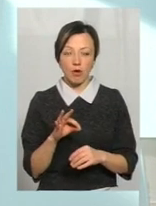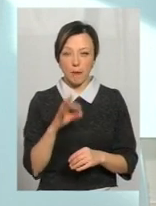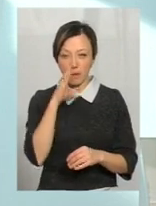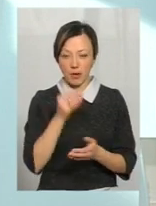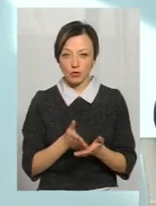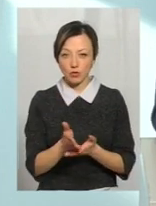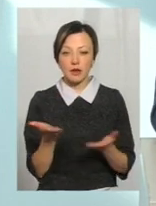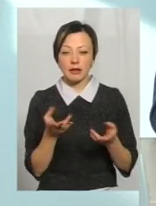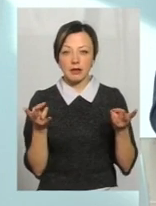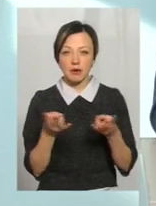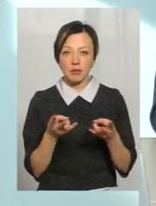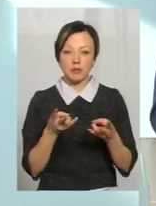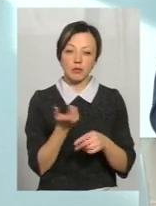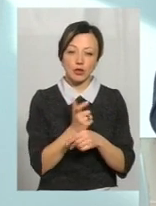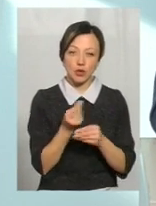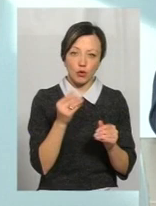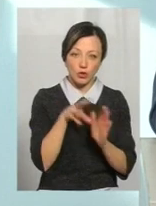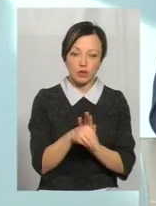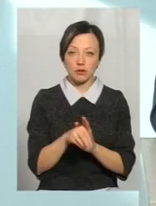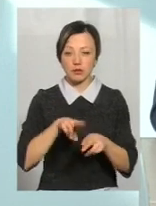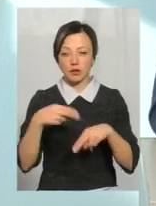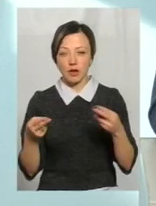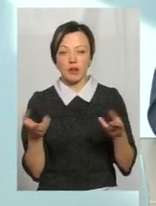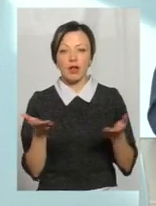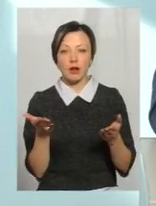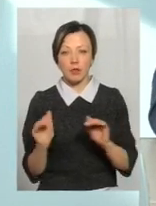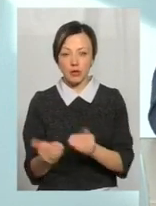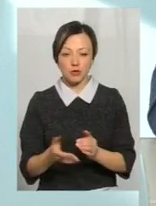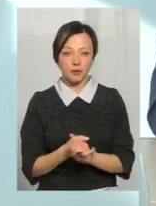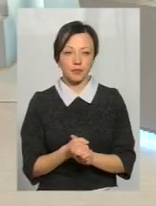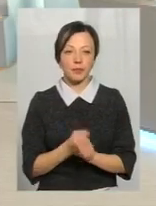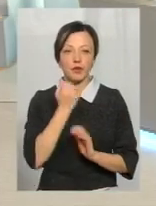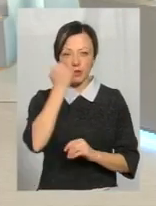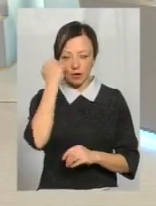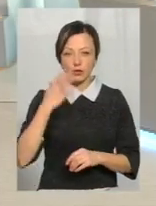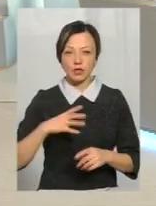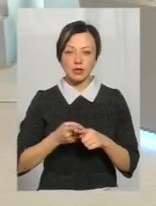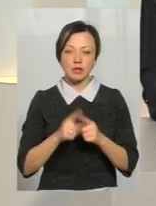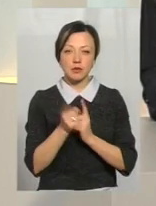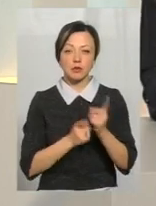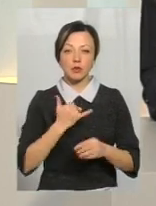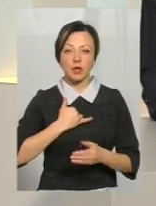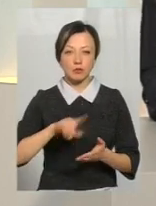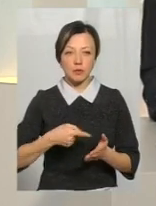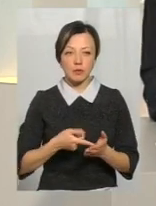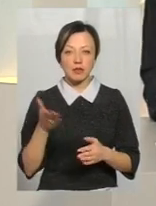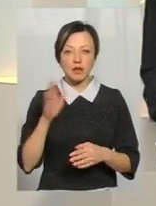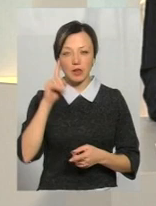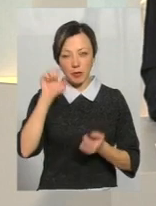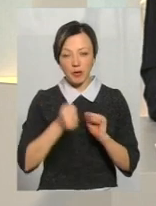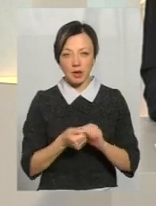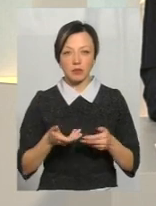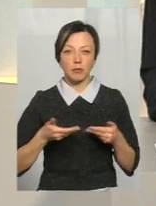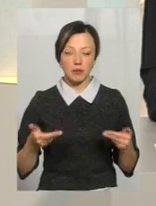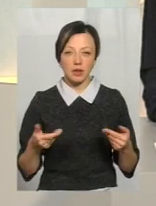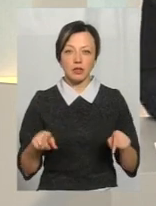на якому напрямку потрібно буде передбачити більше відшкодування, на якому напрямку буде менше. Дякую, пане Сергію. Очікуємо цих змін в нашому місті. Давайте пам'ятати, що